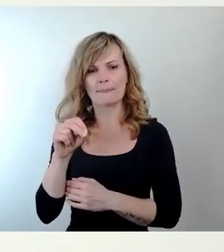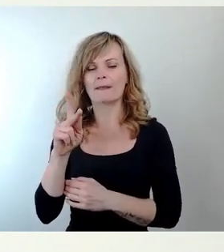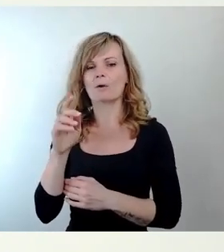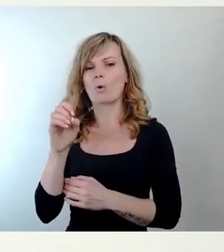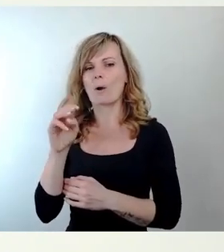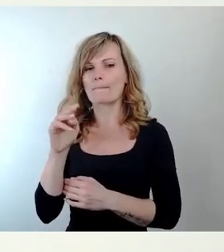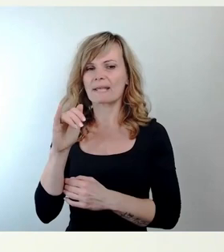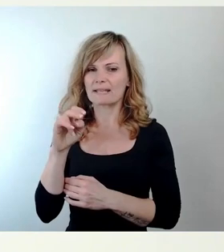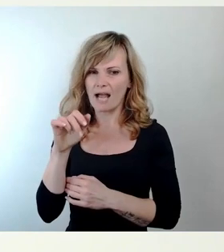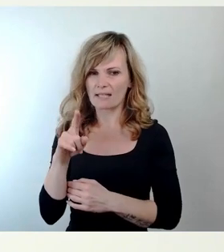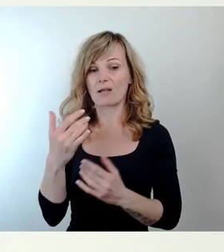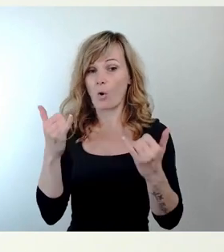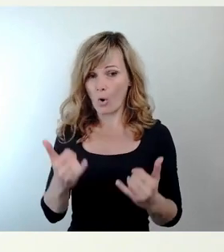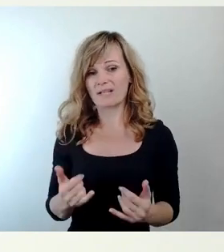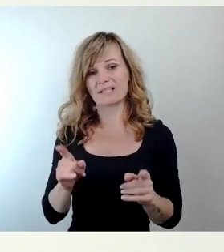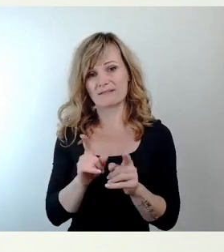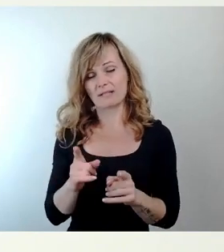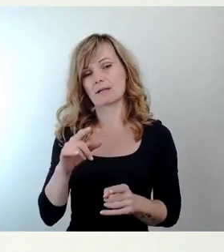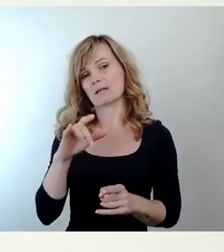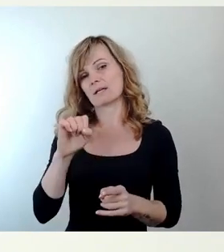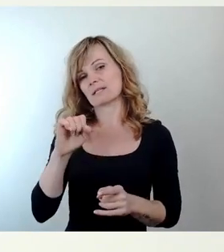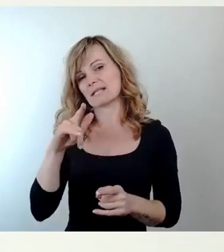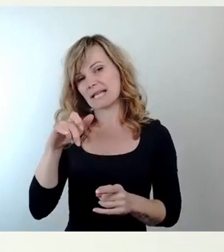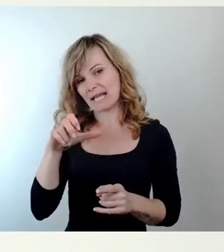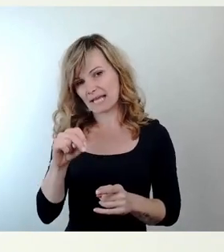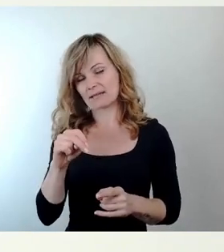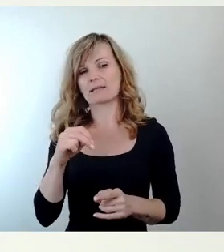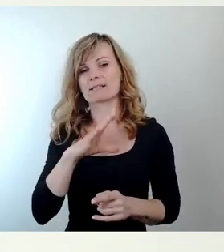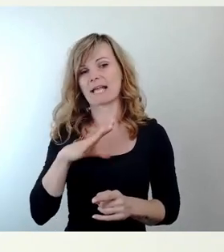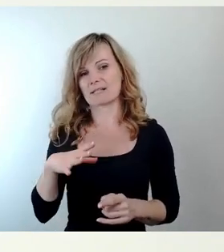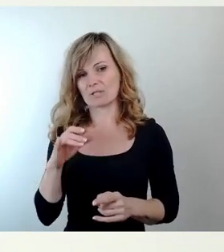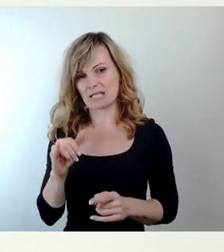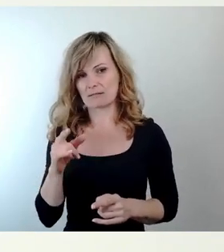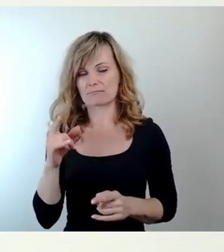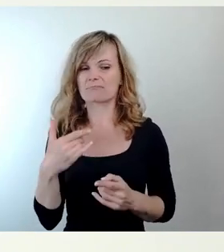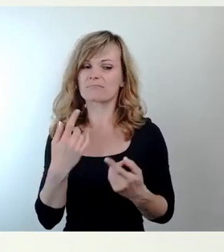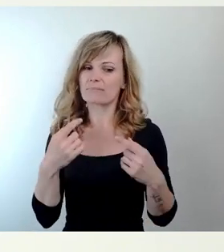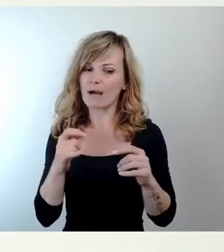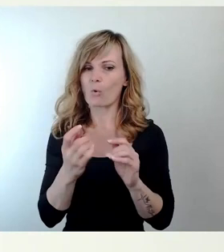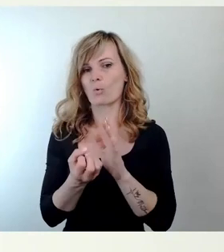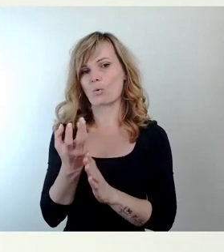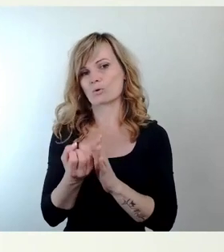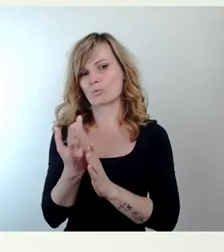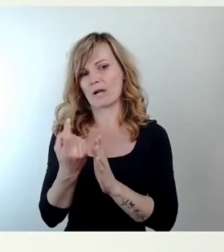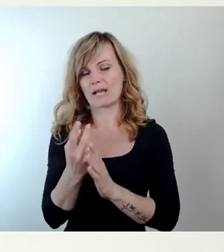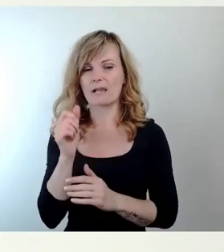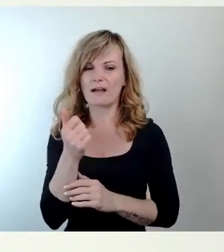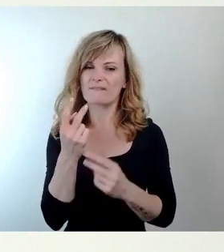Silicon Saxony ist, also auch nicht nur baukulturell, ein wichtiges Objekt.